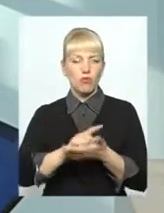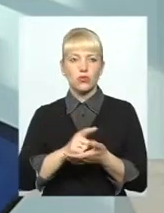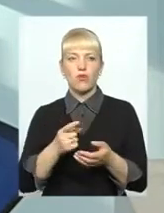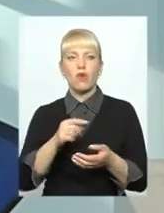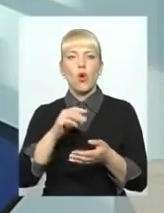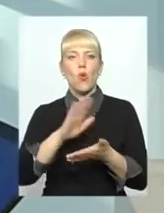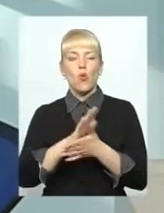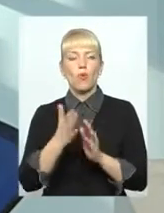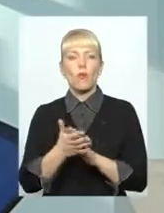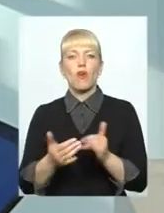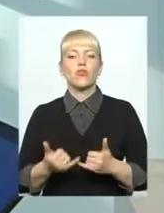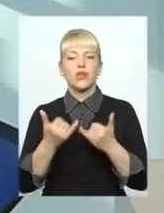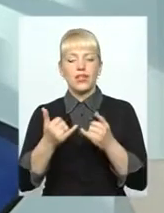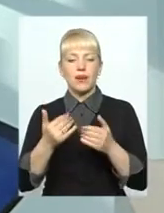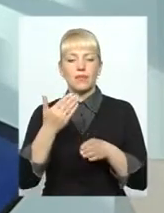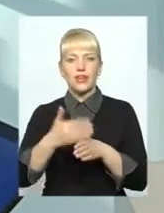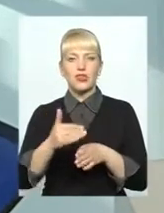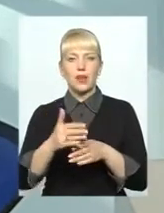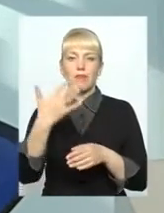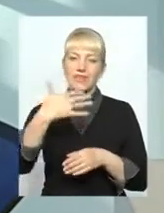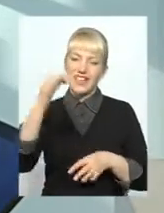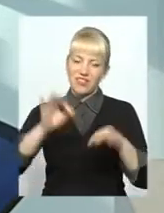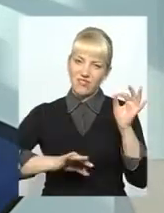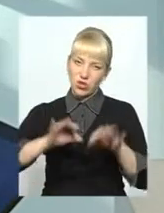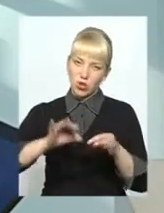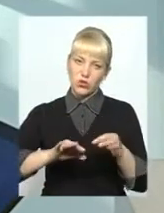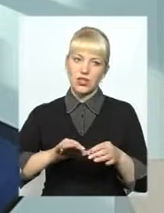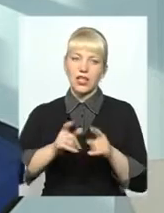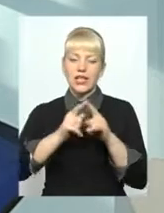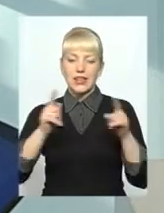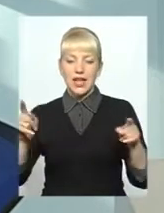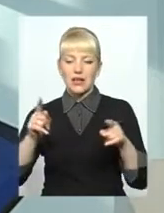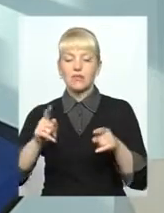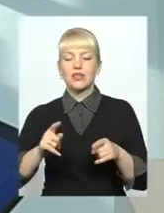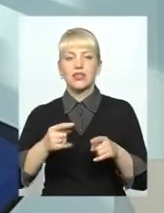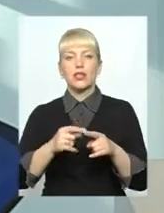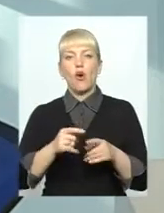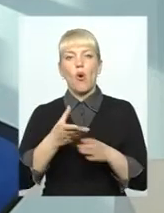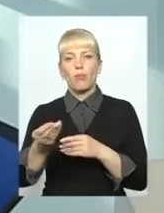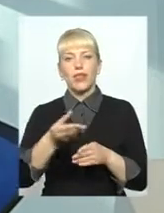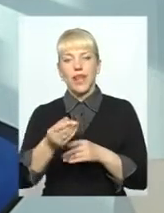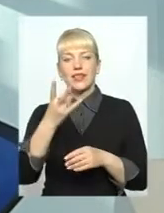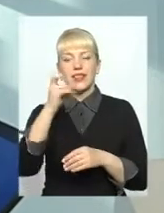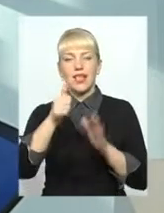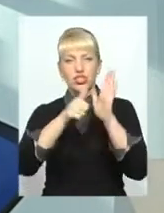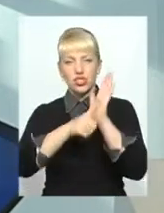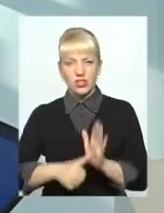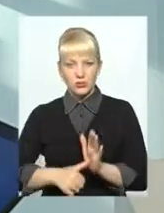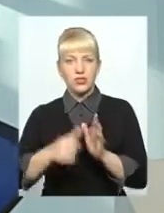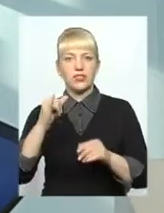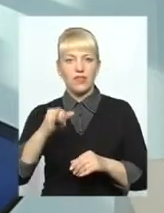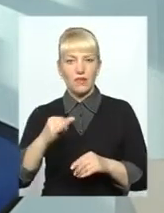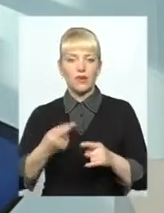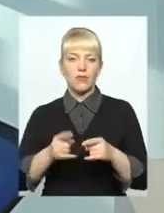умови для реструктуризації. 50% терміна оплати на 6 місяців. При цьому